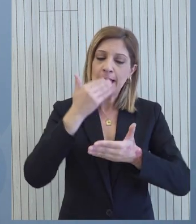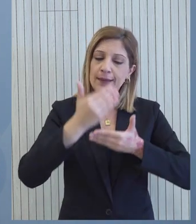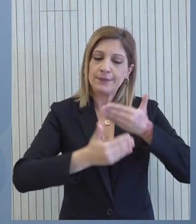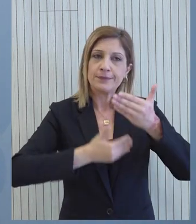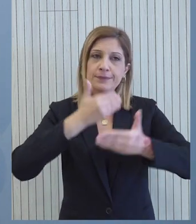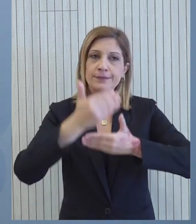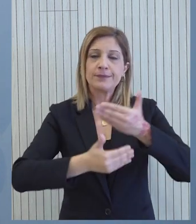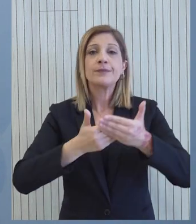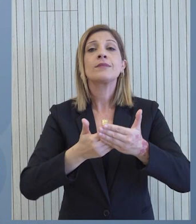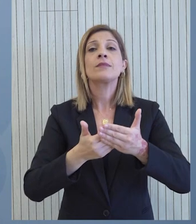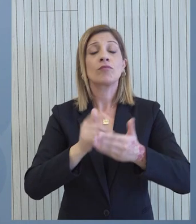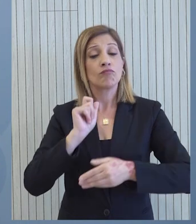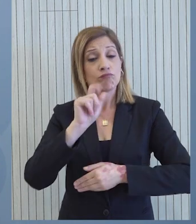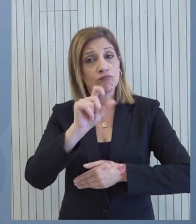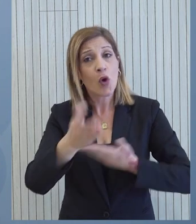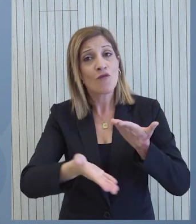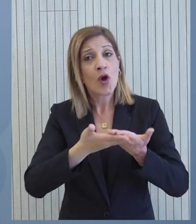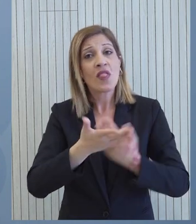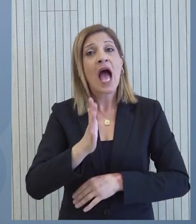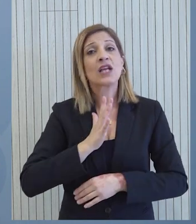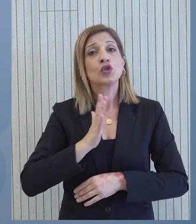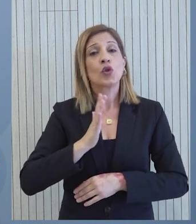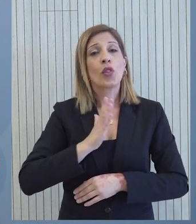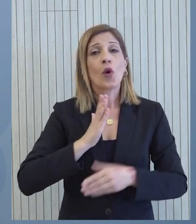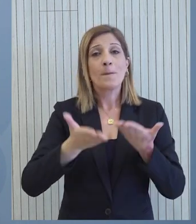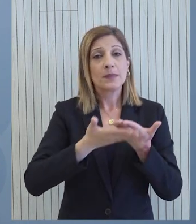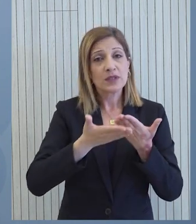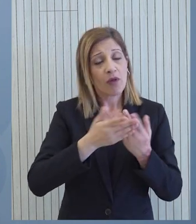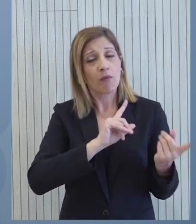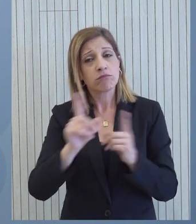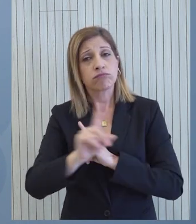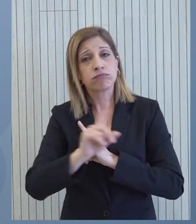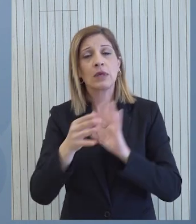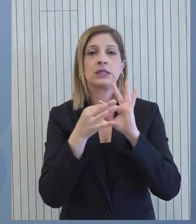επιταχύνεται και η αποστολή της ανθρωπιστικής βοήθειας μέσω του αμάρθεια αλλά και η διανομή της